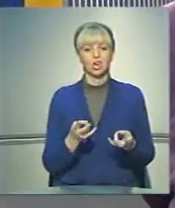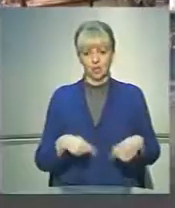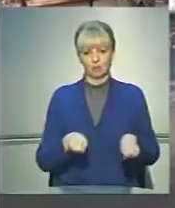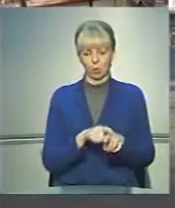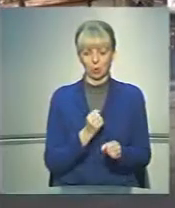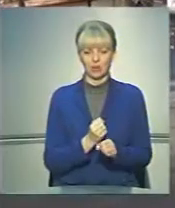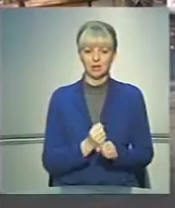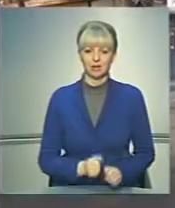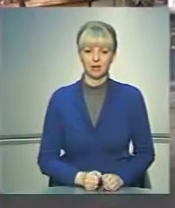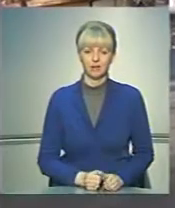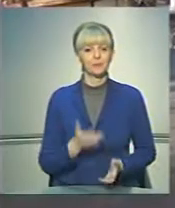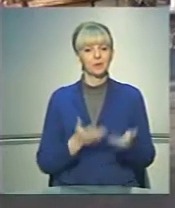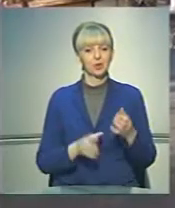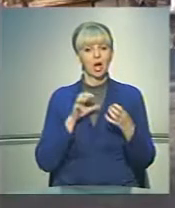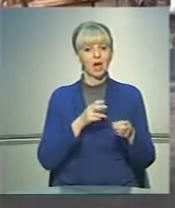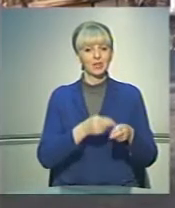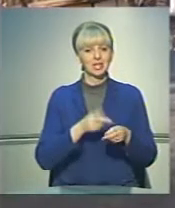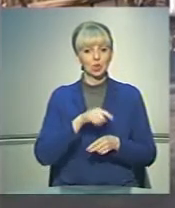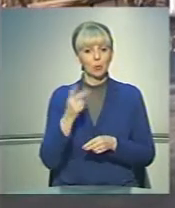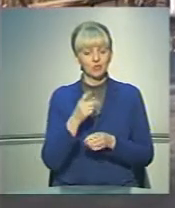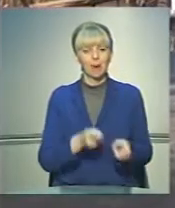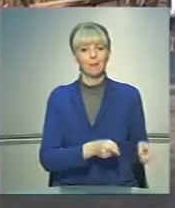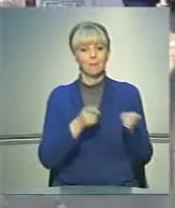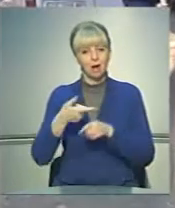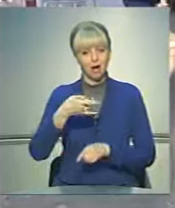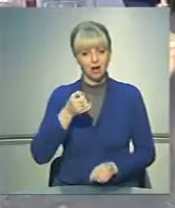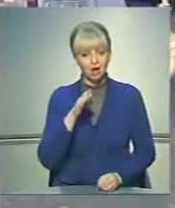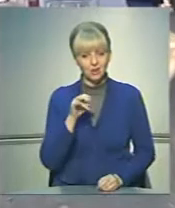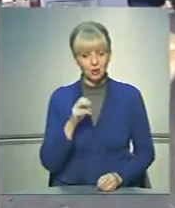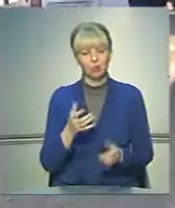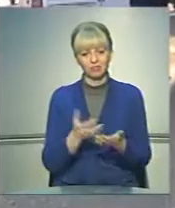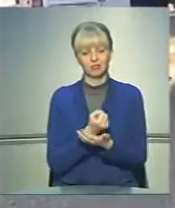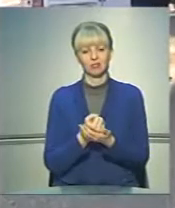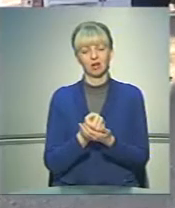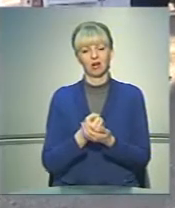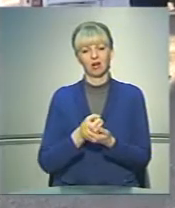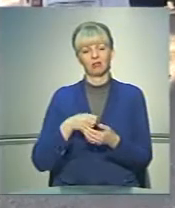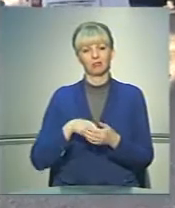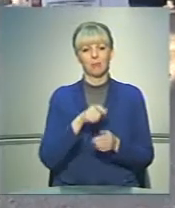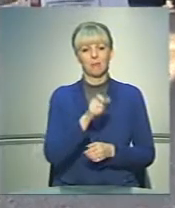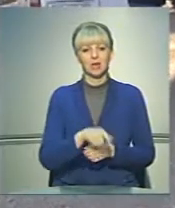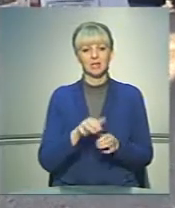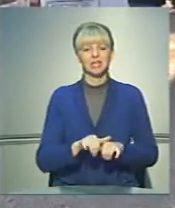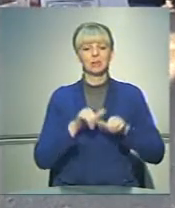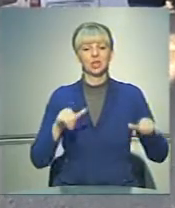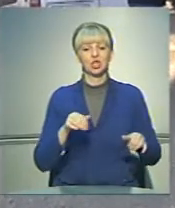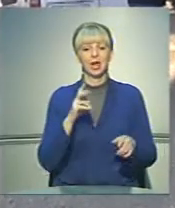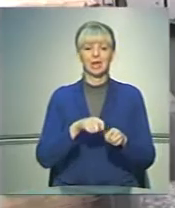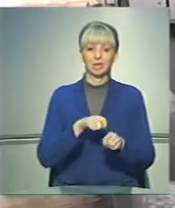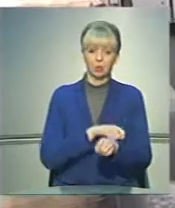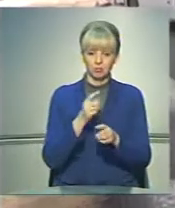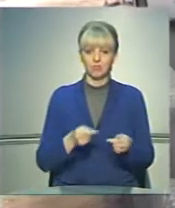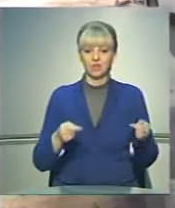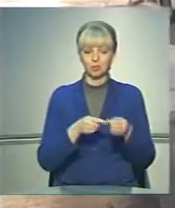Та й якщо автостанцію номер два перенесуть на Гравітон, це вдарить по гаманцю пасажирів. Адже збільшиться кілометраж і,